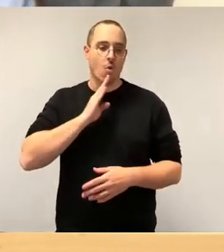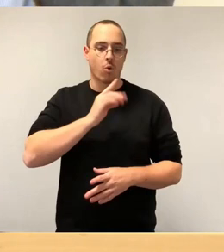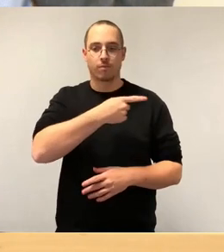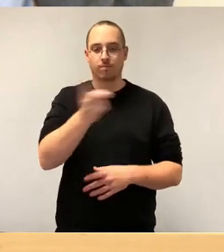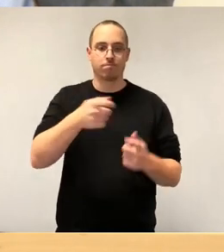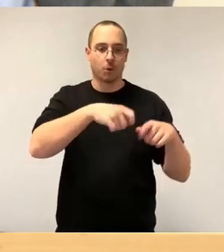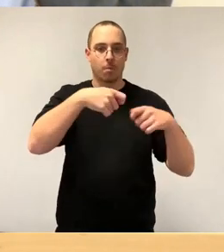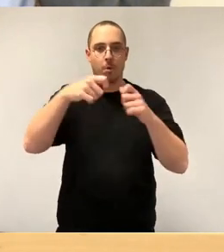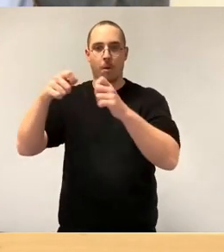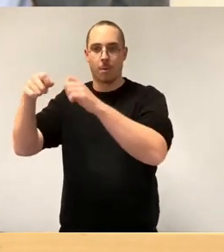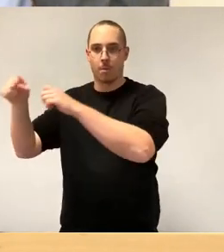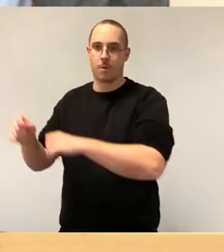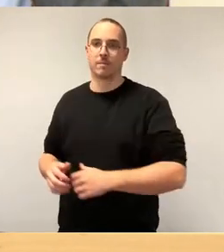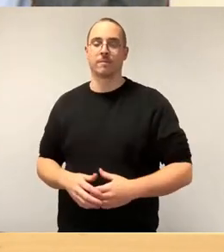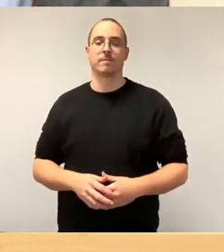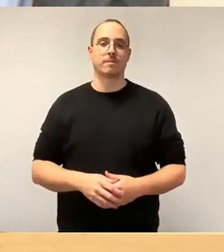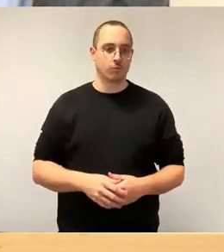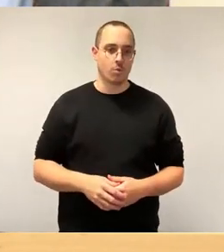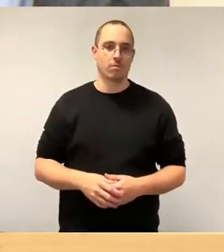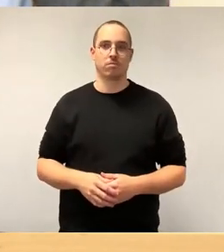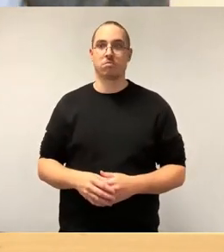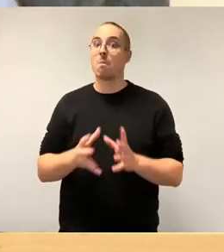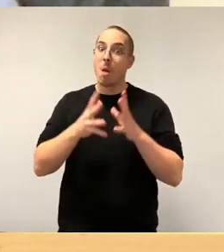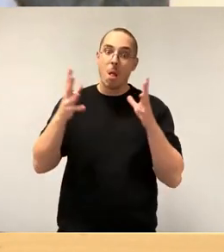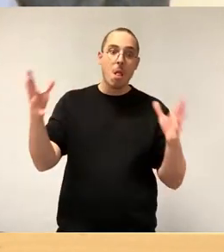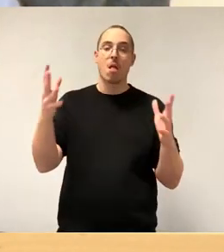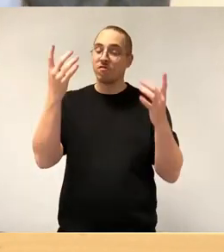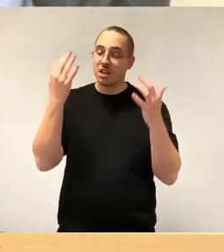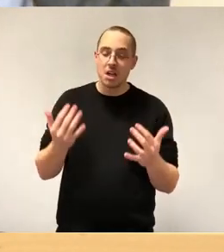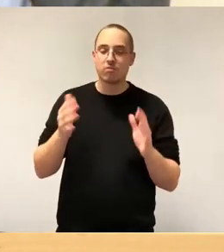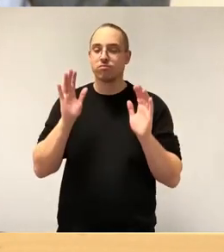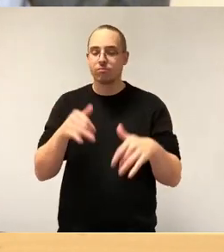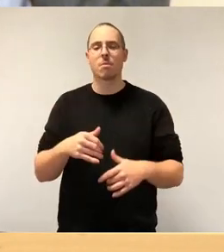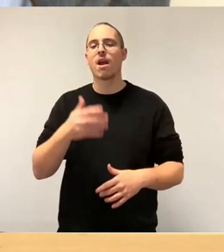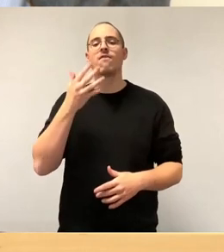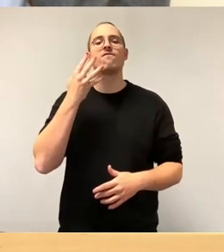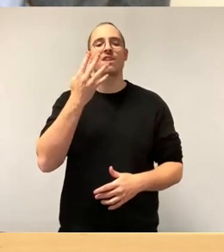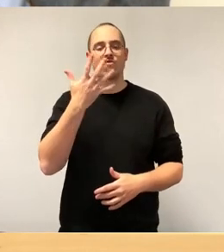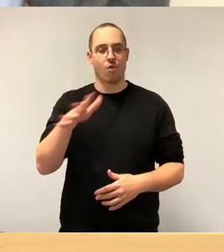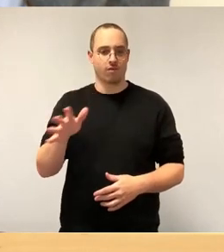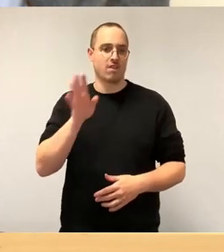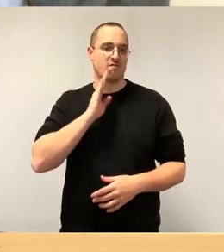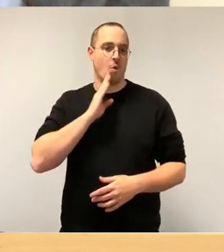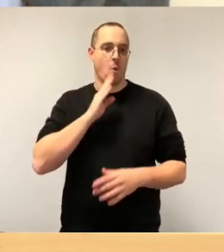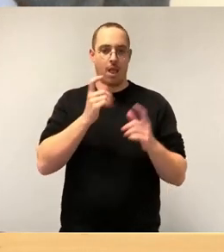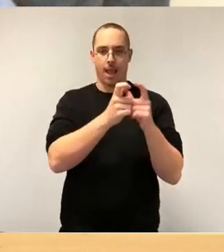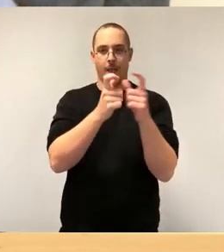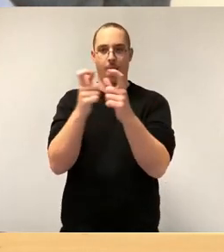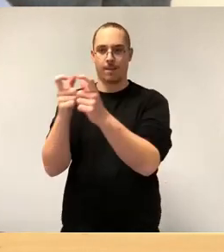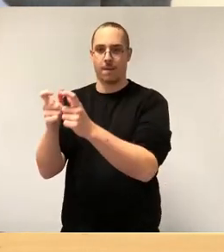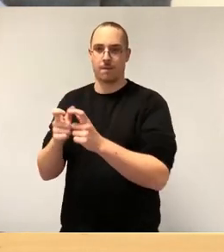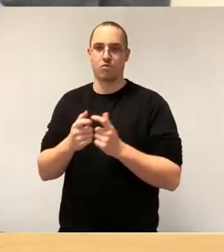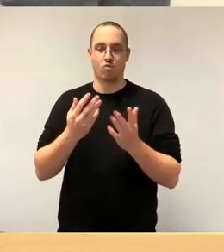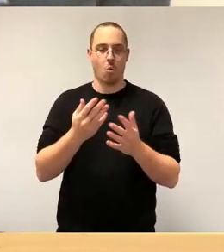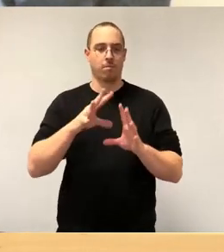jetzt keine Riesensumme, aber immerhin 54 Wohneinheiten in zwei Projekten, die damit entstehen könnten. Und auch